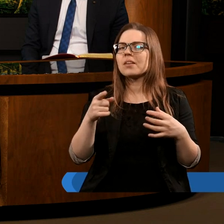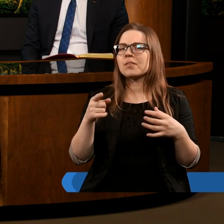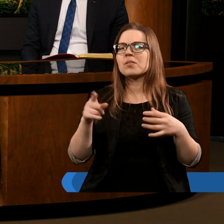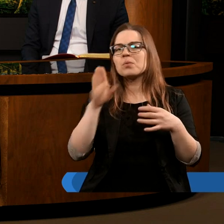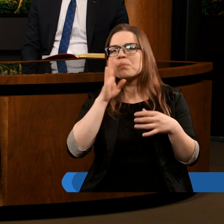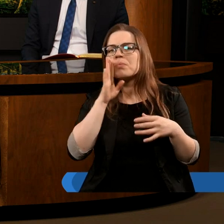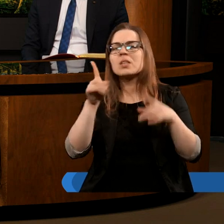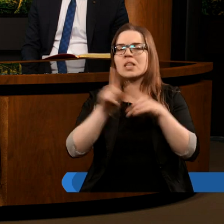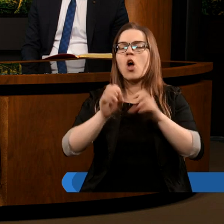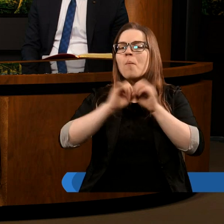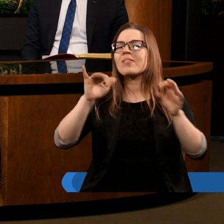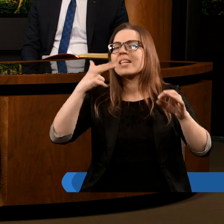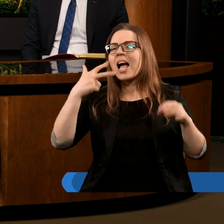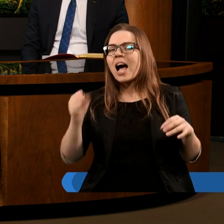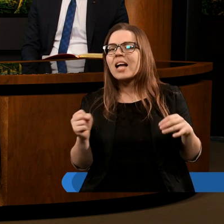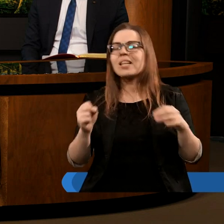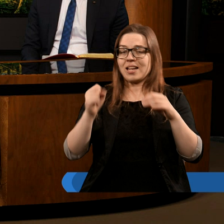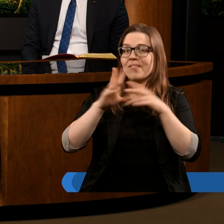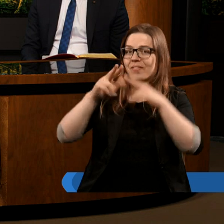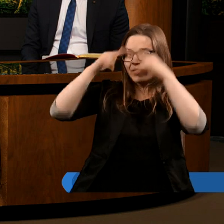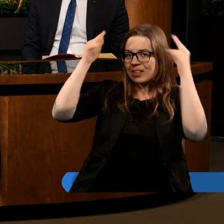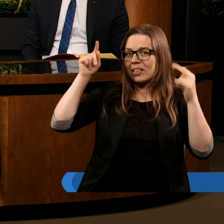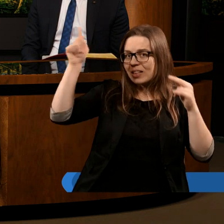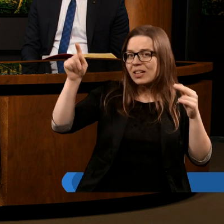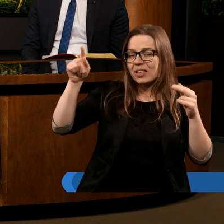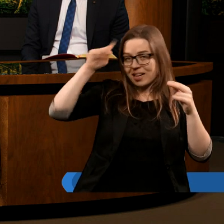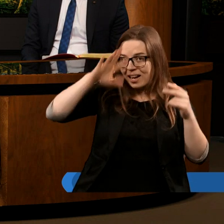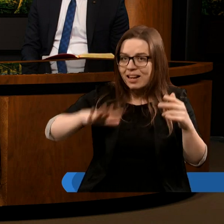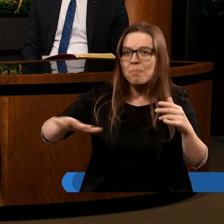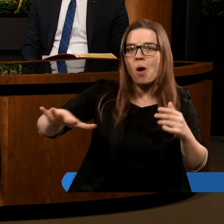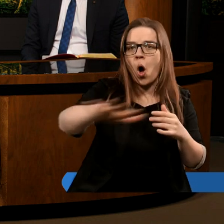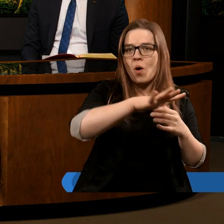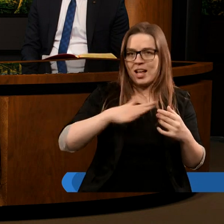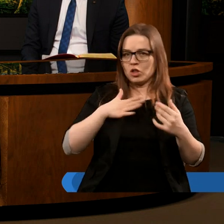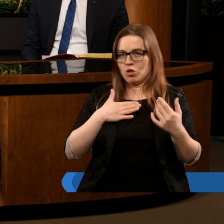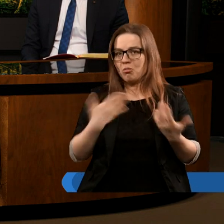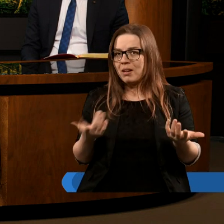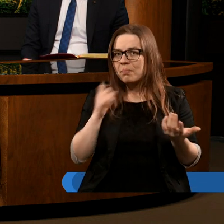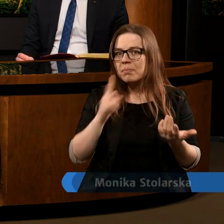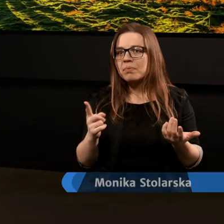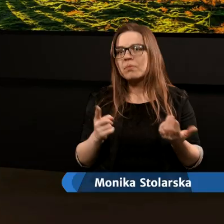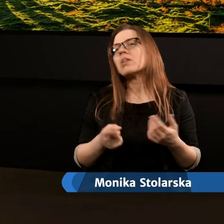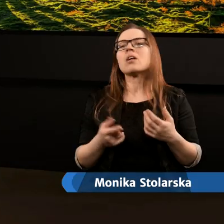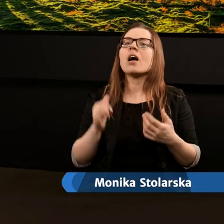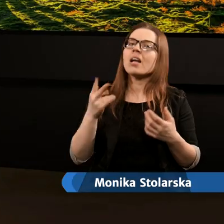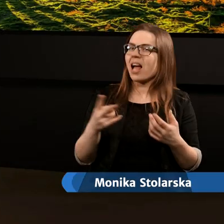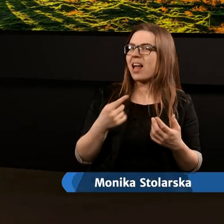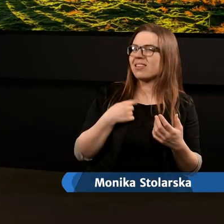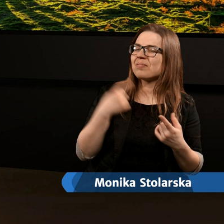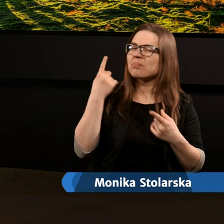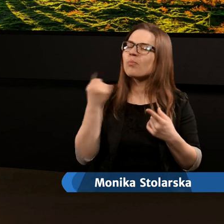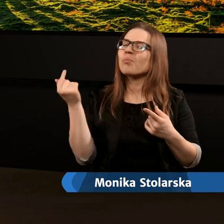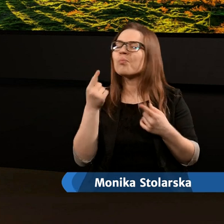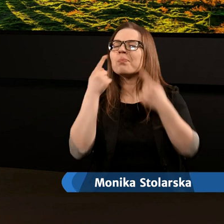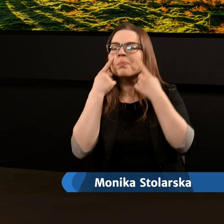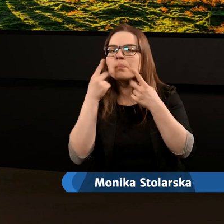jak zapowiada też apokalipsa, w niebie mieć społeczność. A jednak musimy zauważyć,